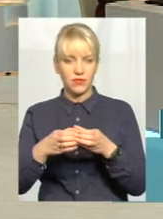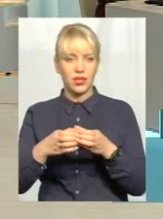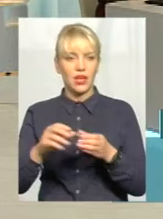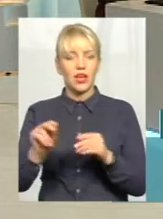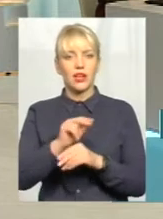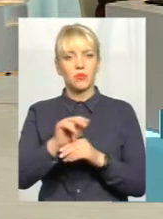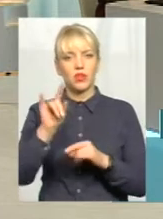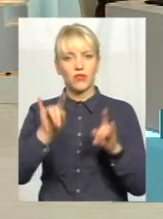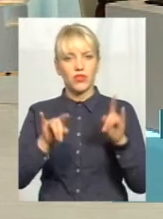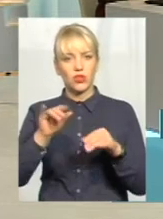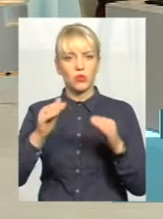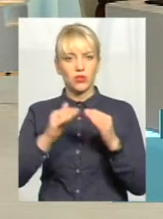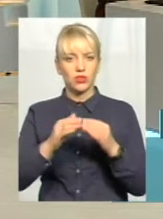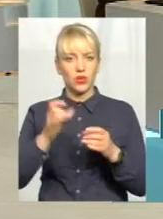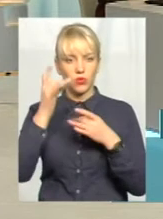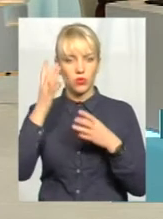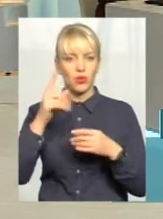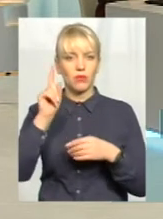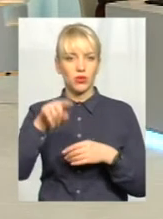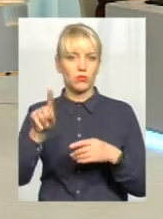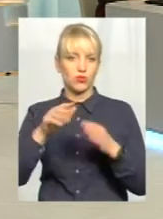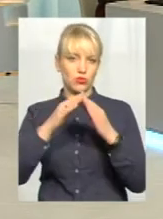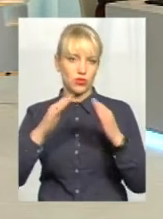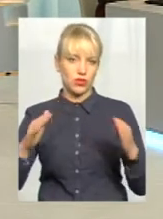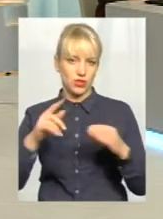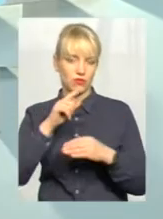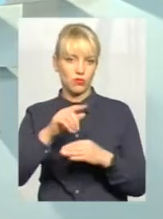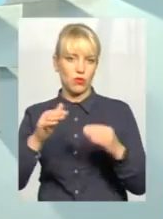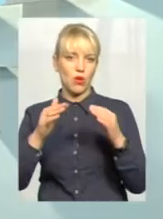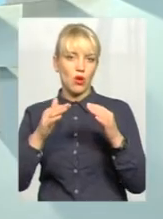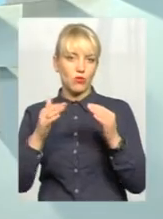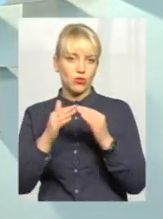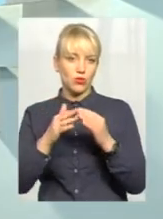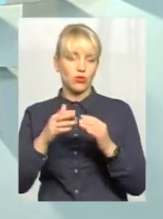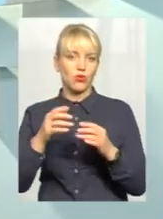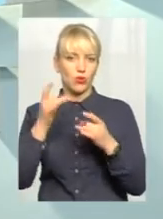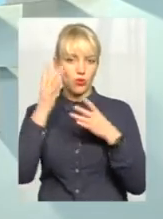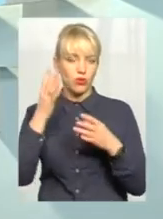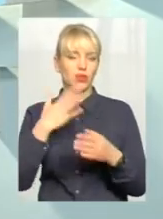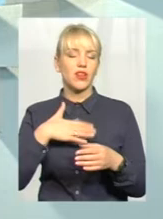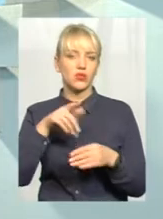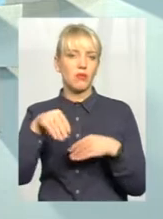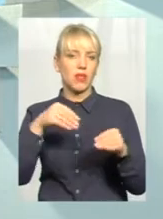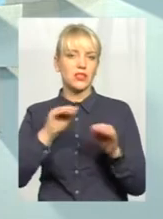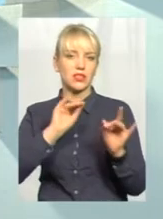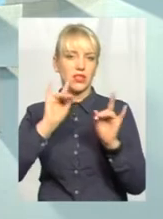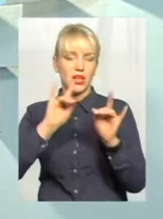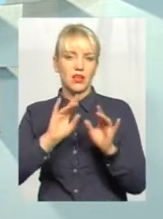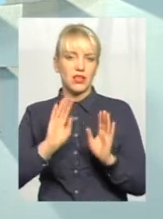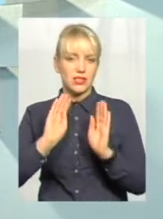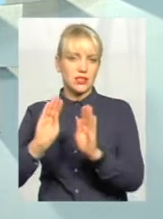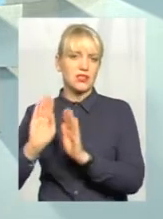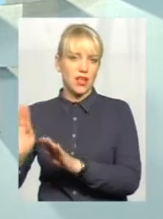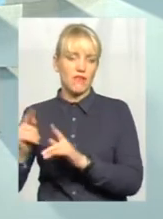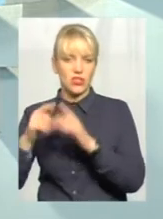ремонтували вікна в будинках культури, при тому, що криша в тому будинку, дах тече. Тобто, для чого ж ти міняєш пластикові вікна, якщо в тебе тече дах?